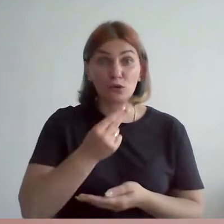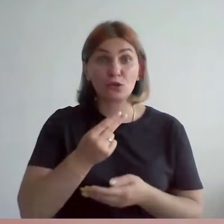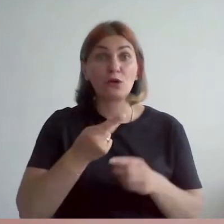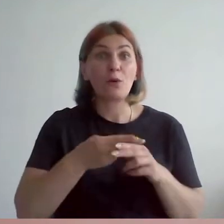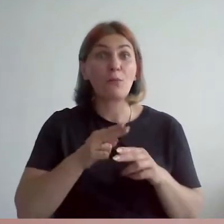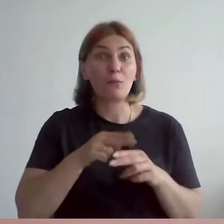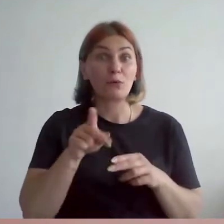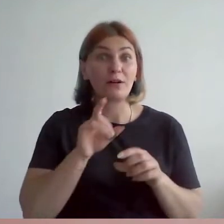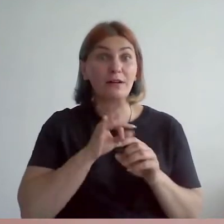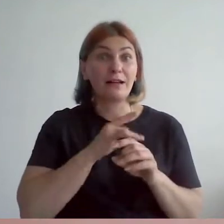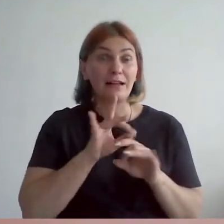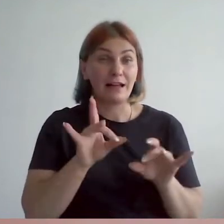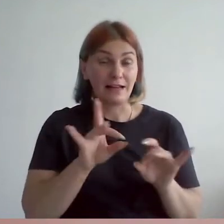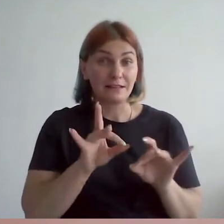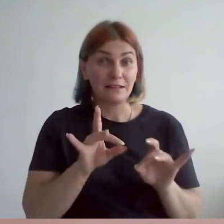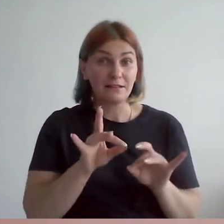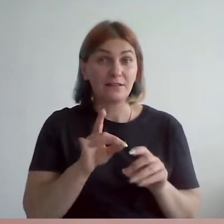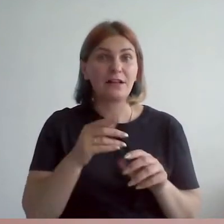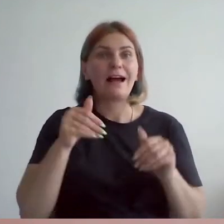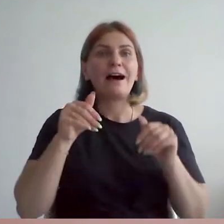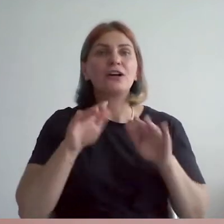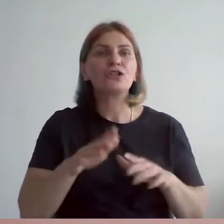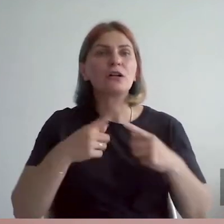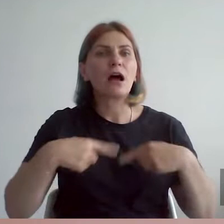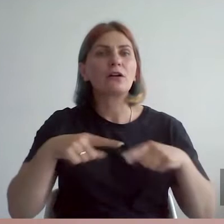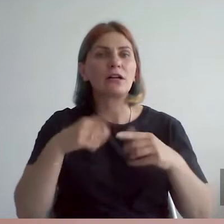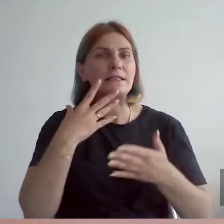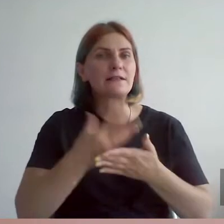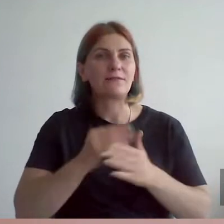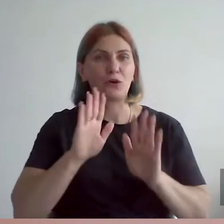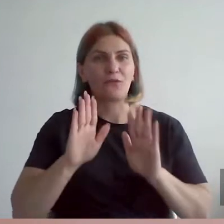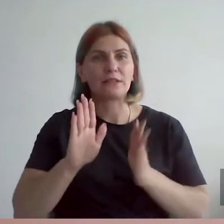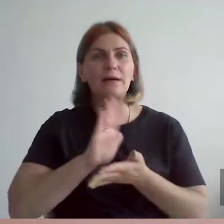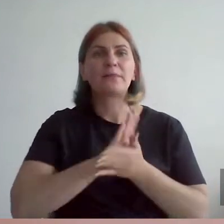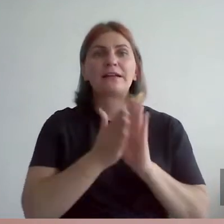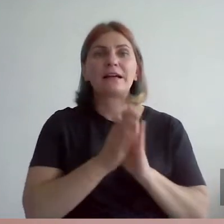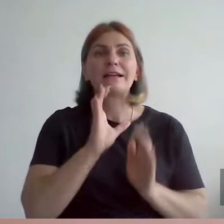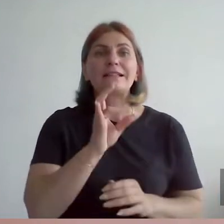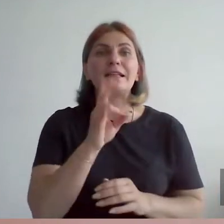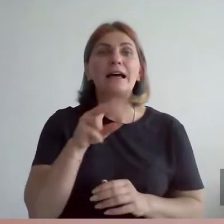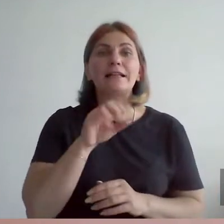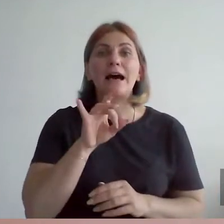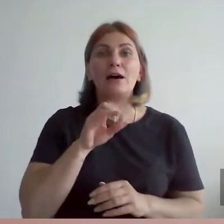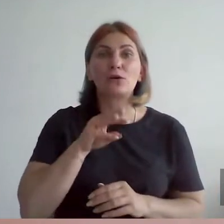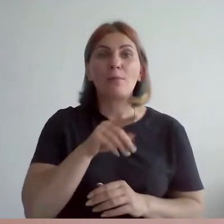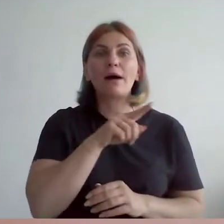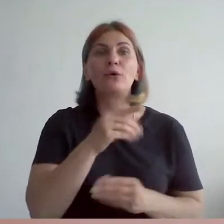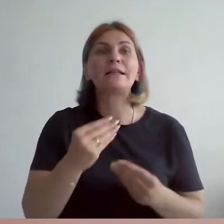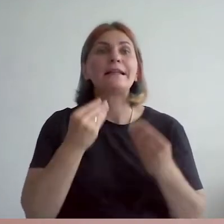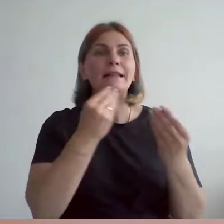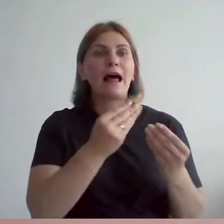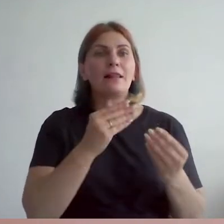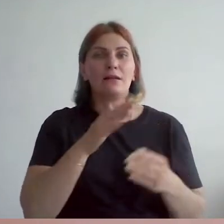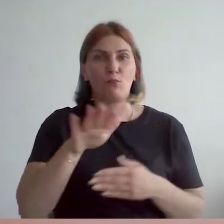я уже, имена которых я уже называла, решили организовать свою выставку. Договорились с Нодаром, он им отдал помещение, ровно на месяц,